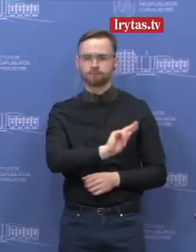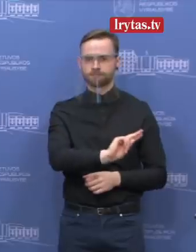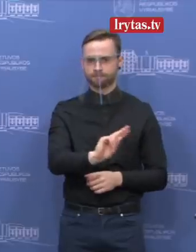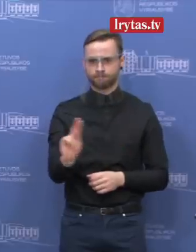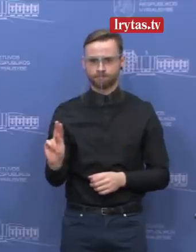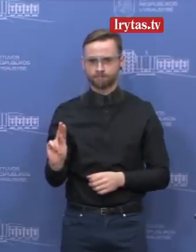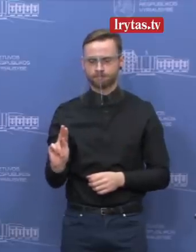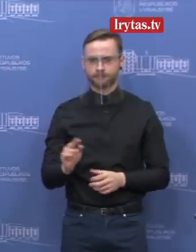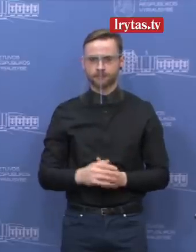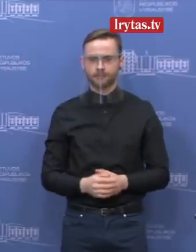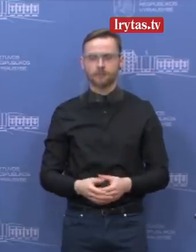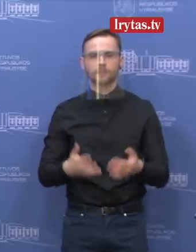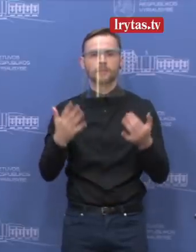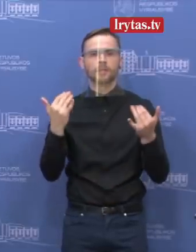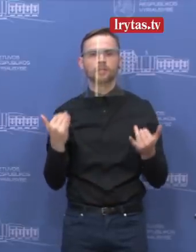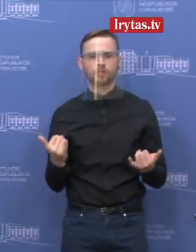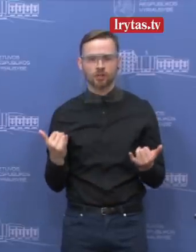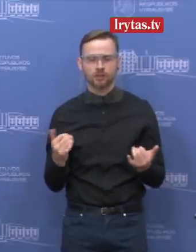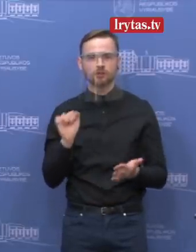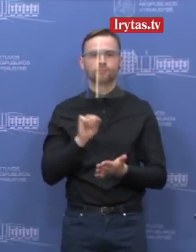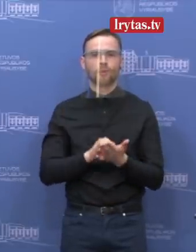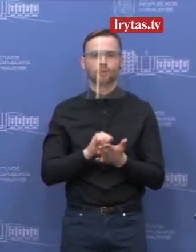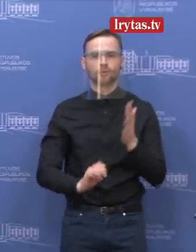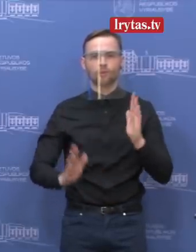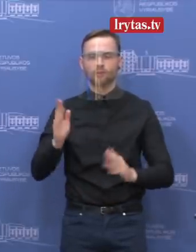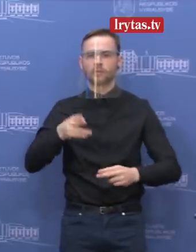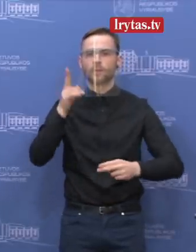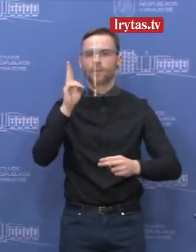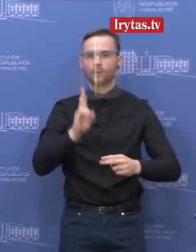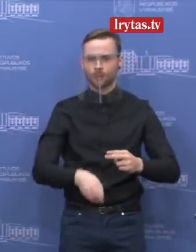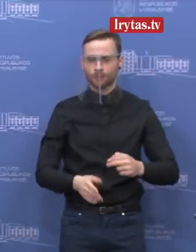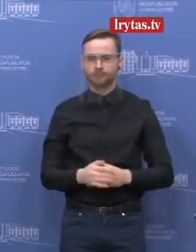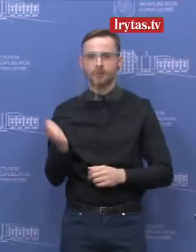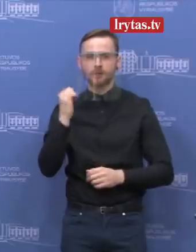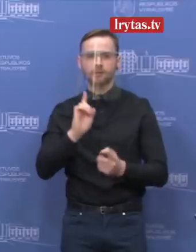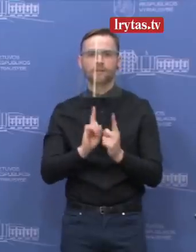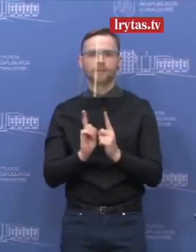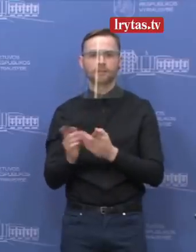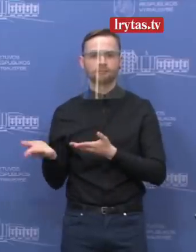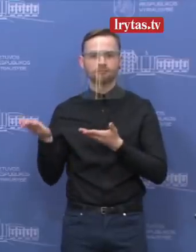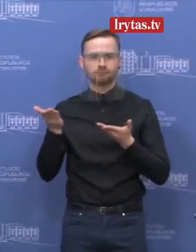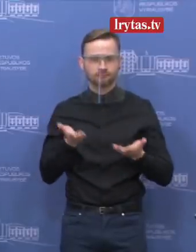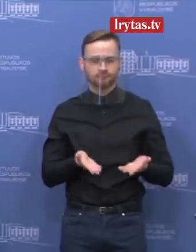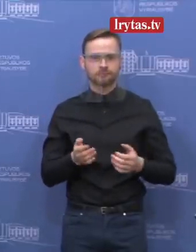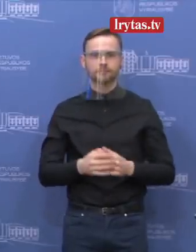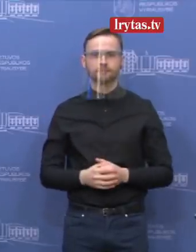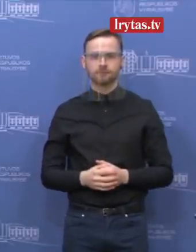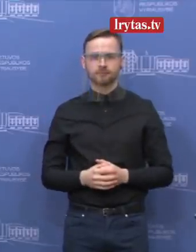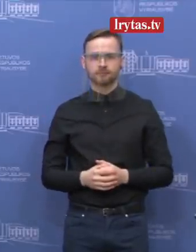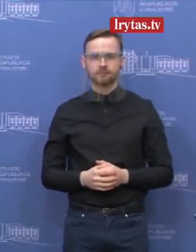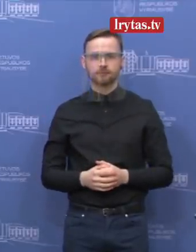šiandien spados konferenciją baigėme. Dėkoju mūsų vertėjai.